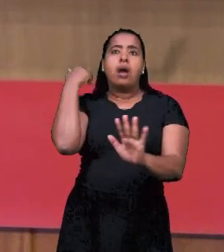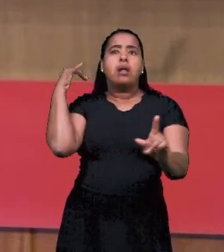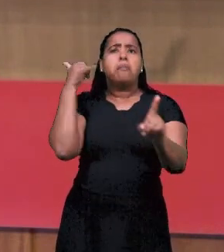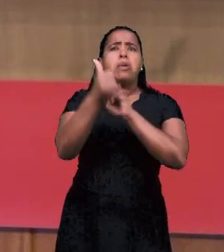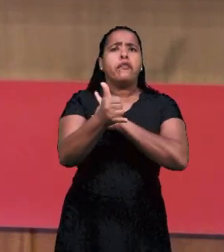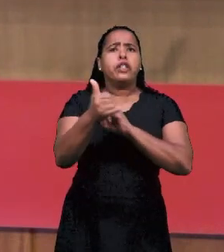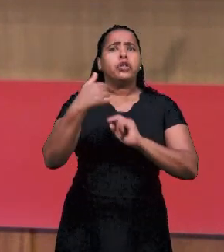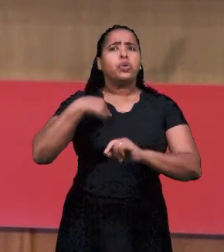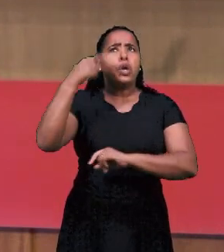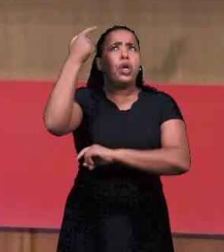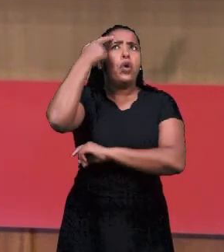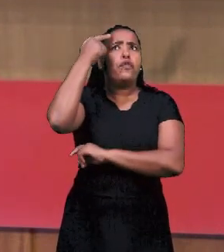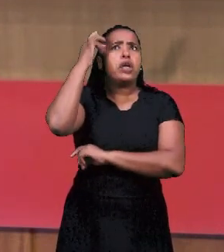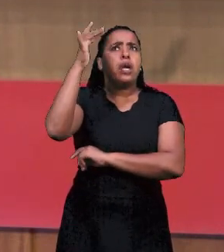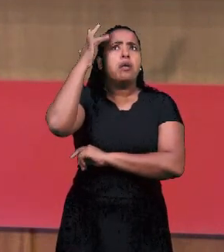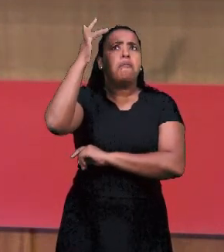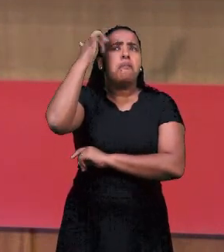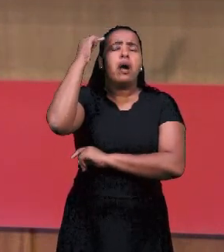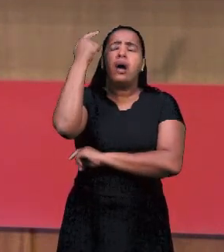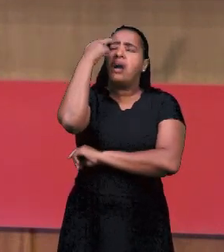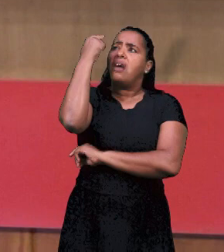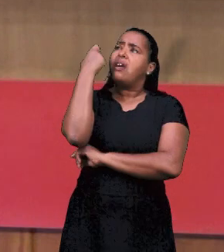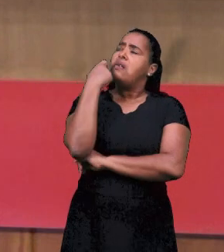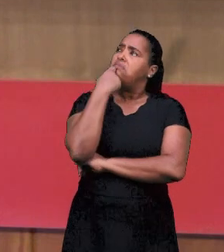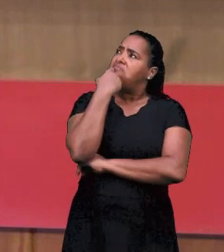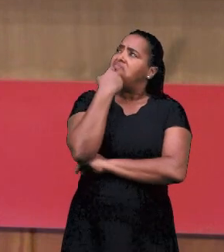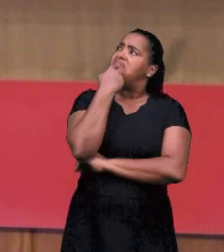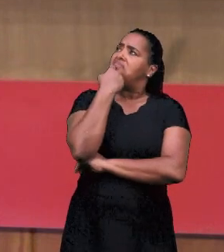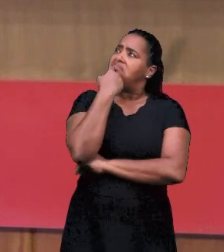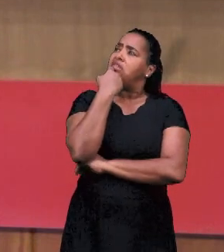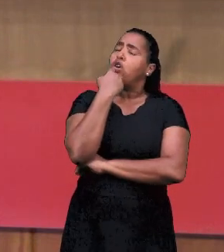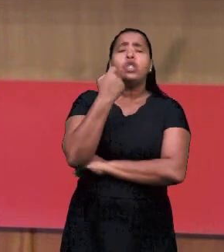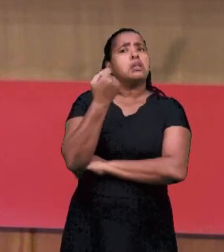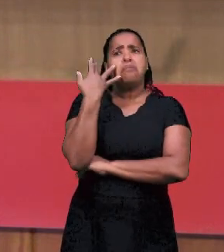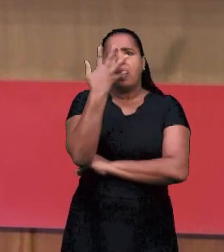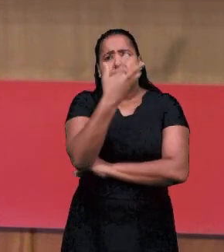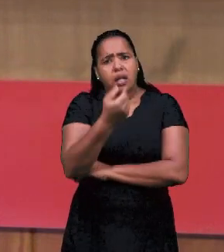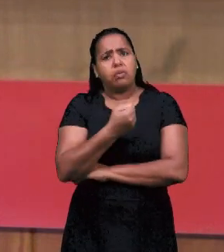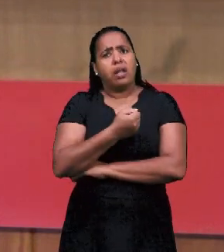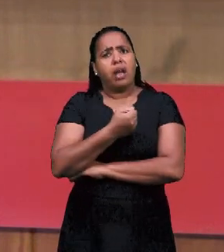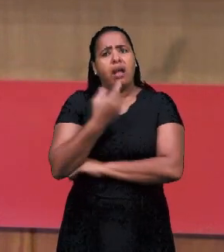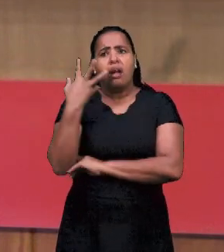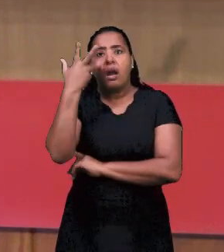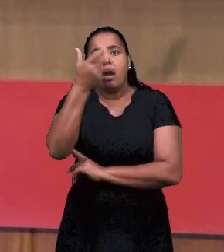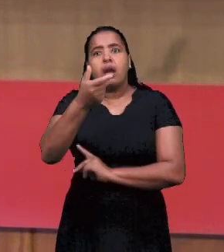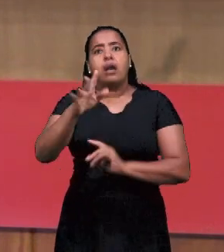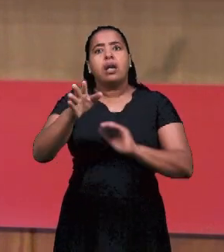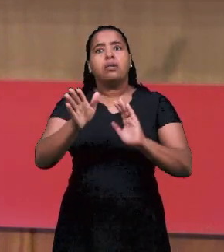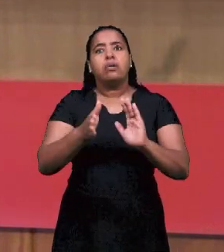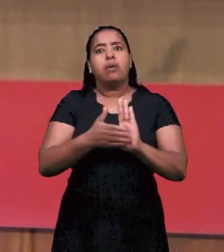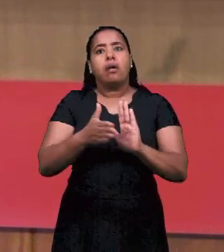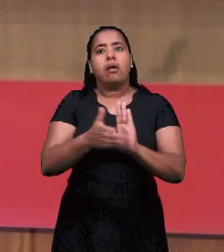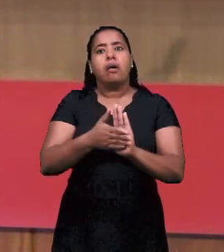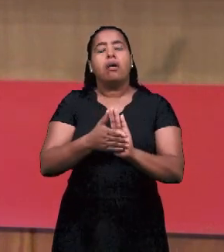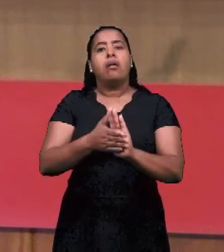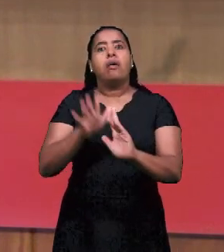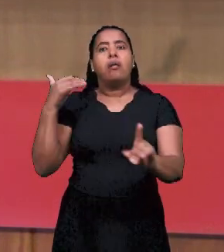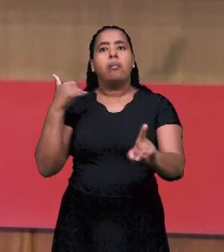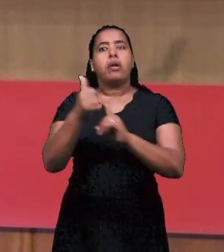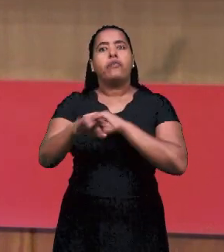были. Но тогда он сказал это пророчество. Я думаю, куда мы можем прийти? Посмотрите,